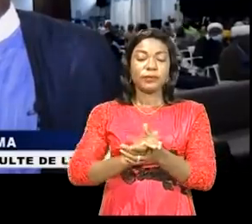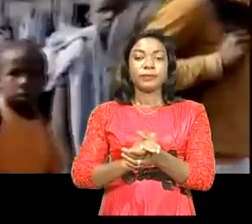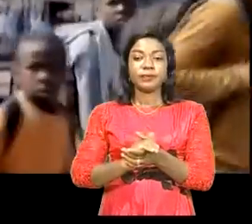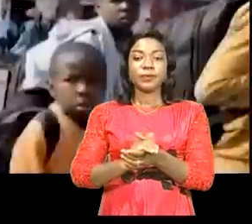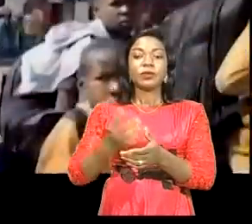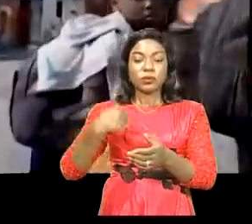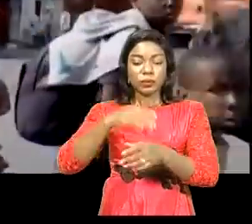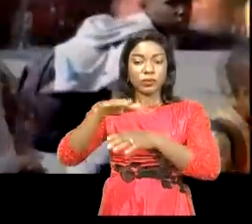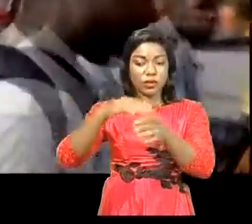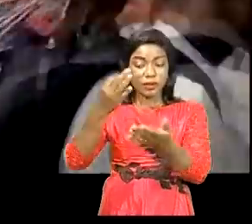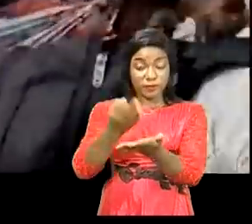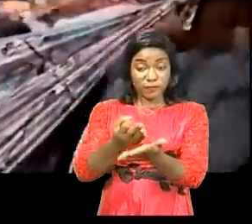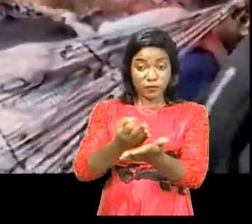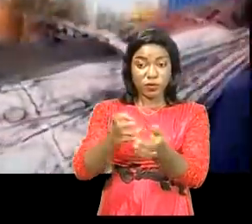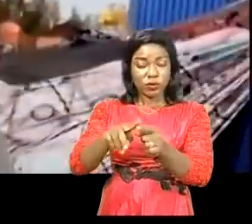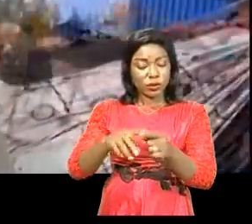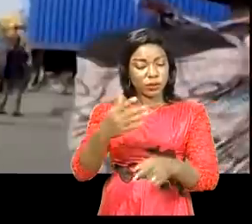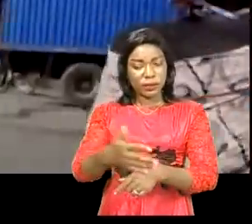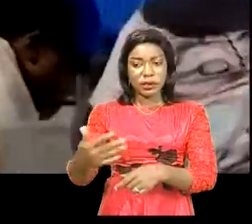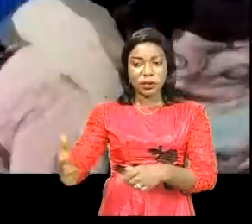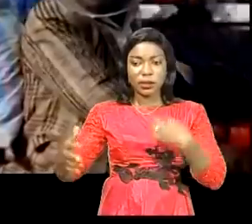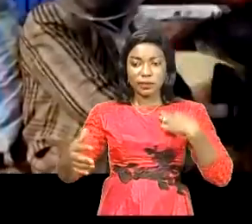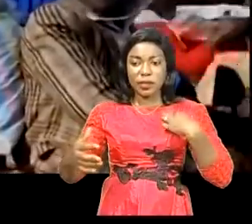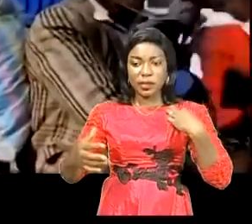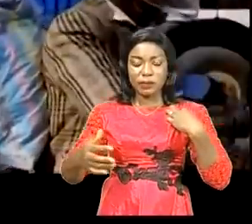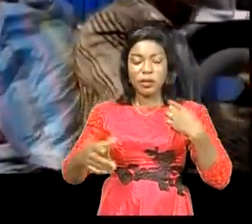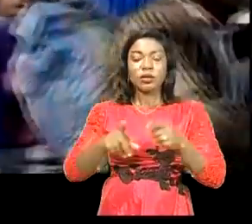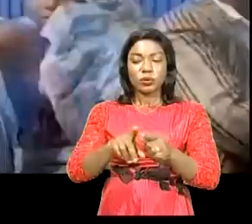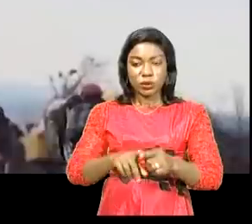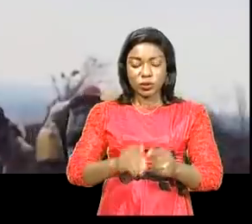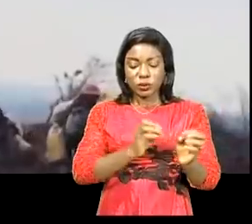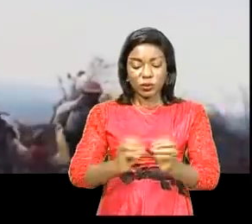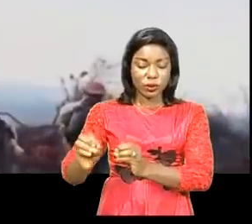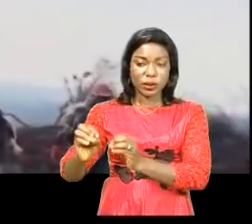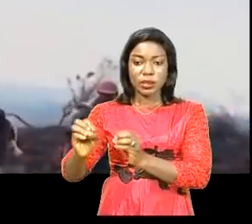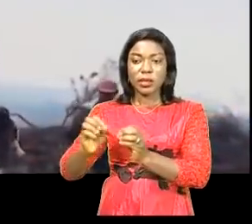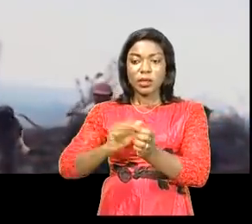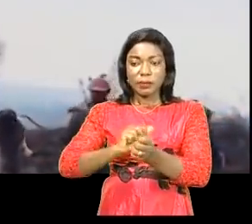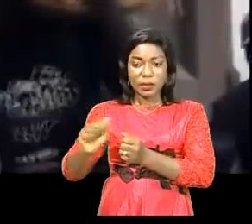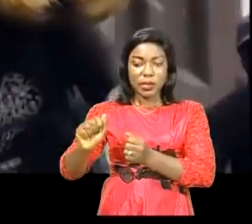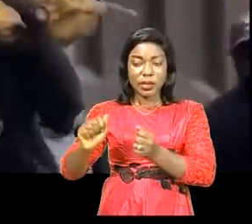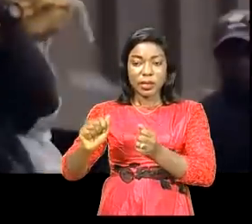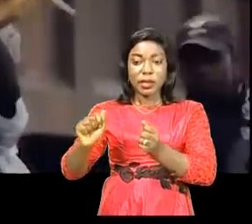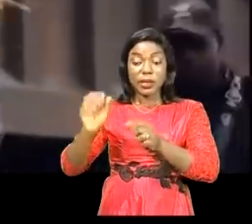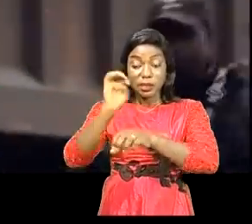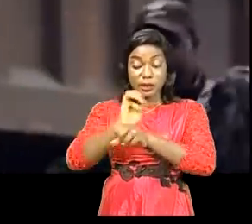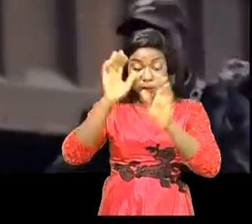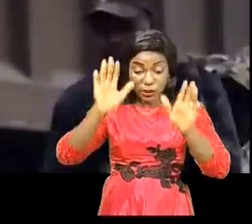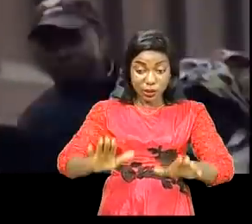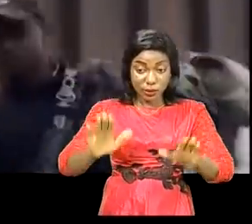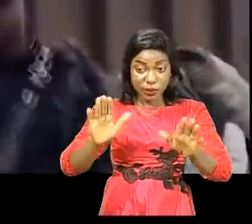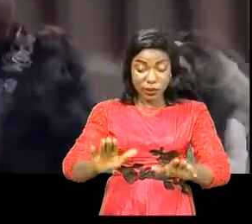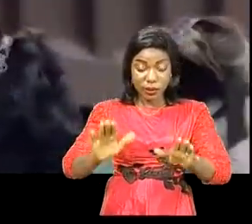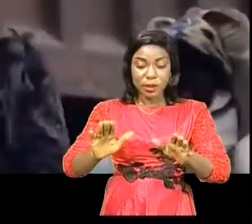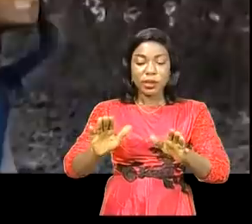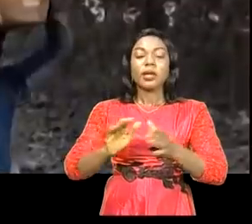appel de fonds, une collecte de biens de première nécessité sera organisée par l'Assemblée islamique de Zakhl al-Bait